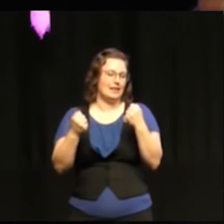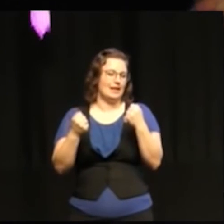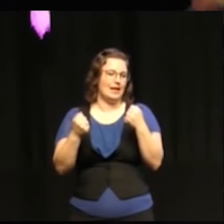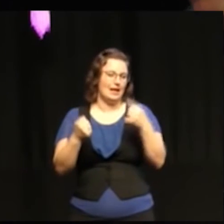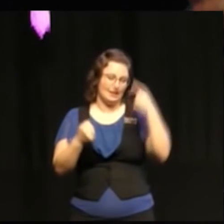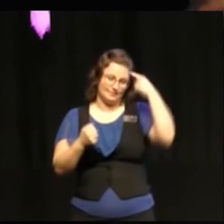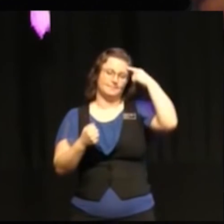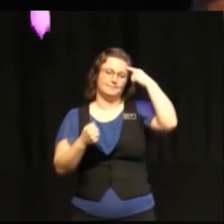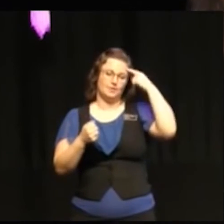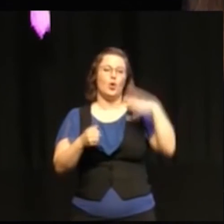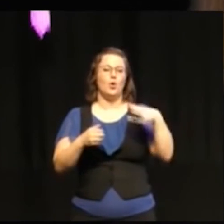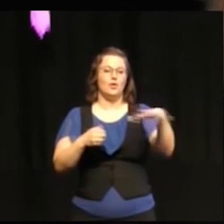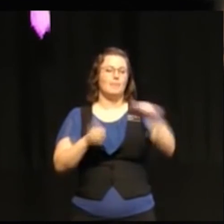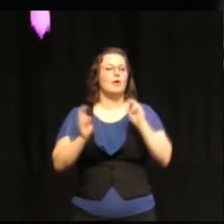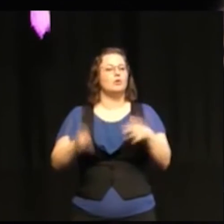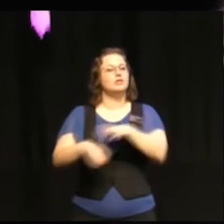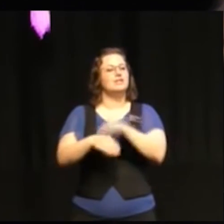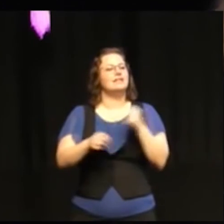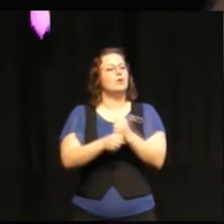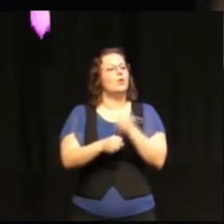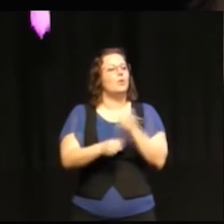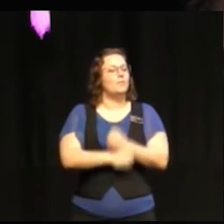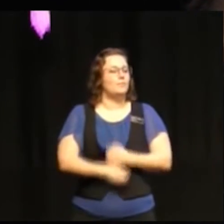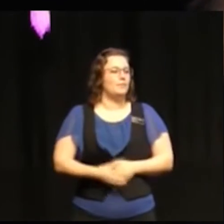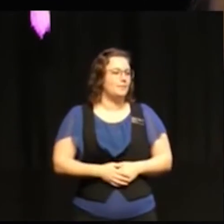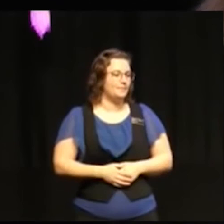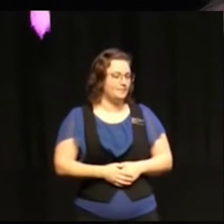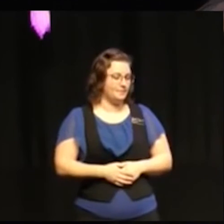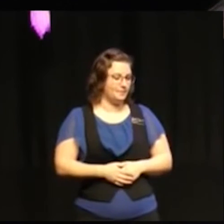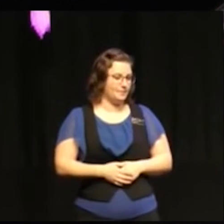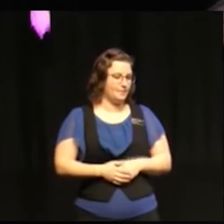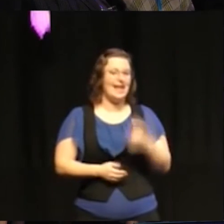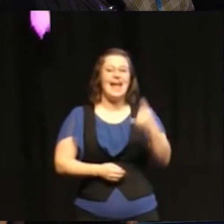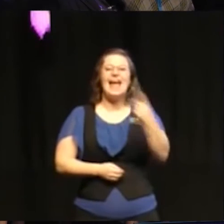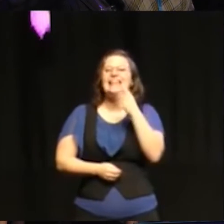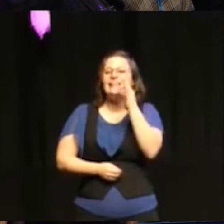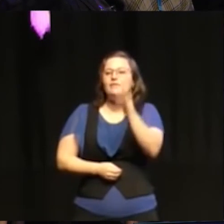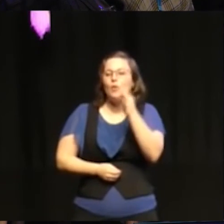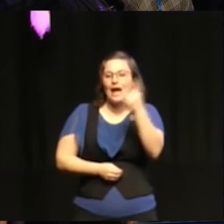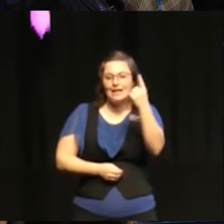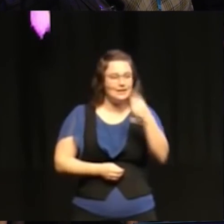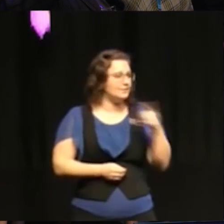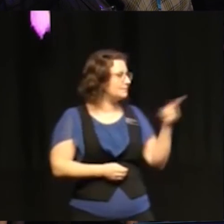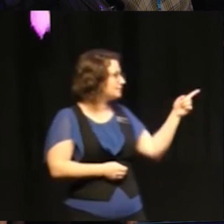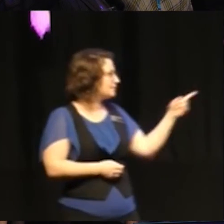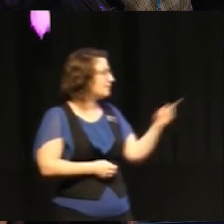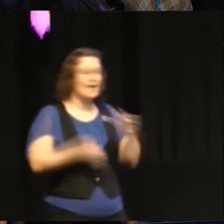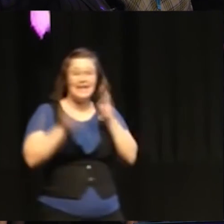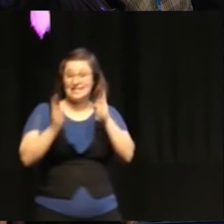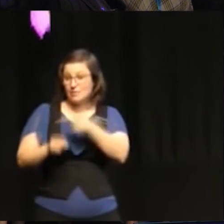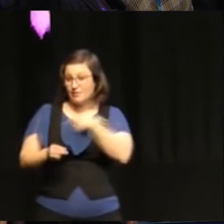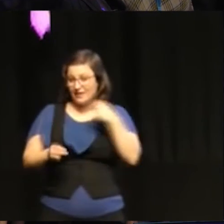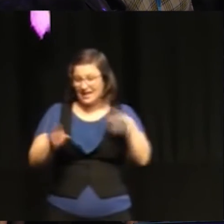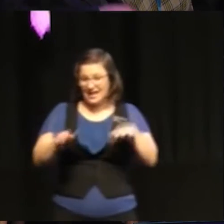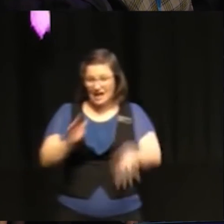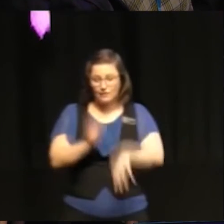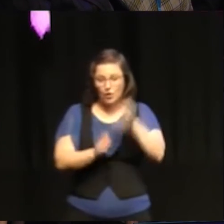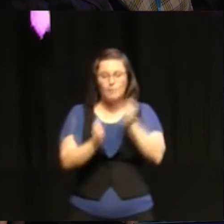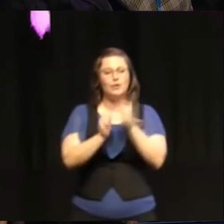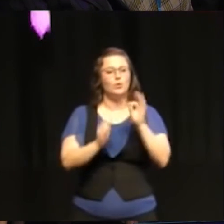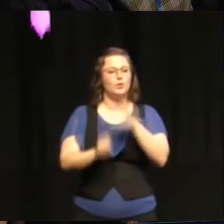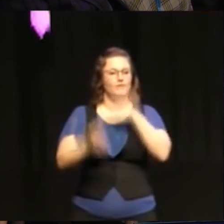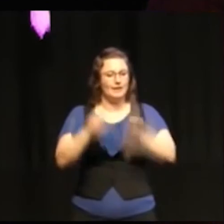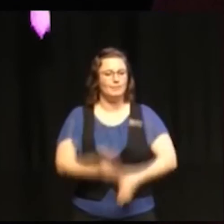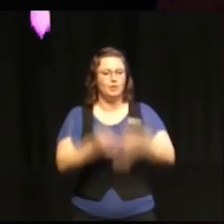att ta med sig även i ett svenskt arbete vi kommer till vi tar en fråga till det är lite vad vi berört redan tycker jag men hur bygger vi upp